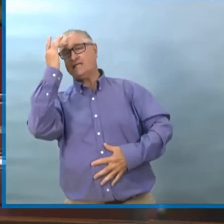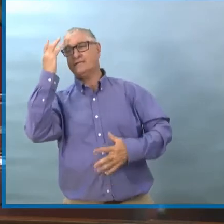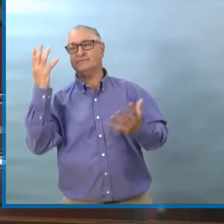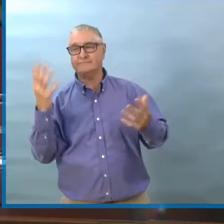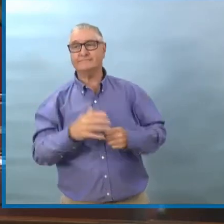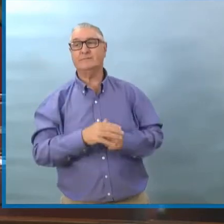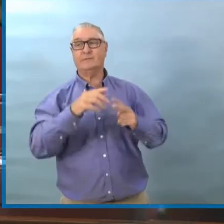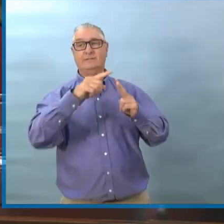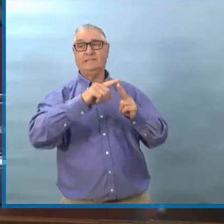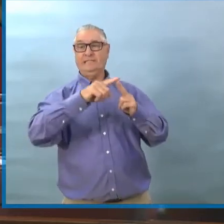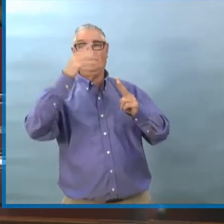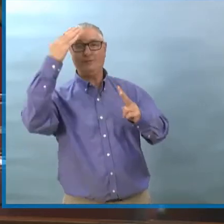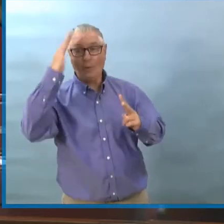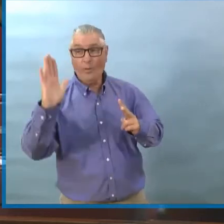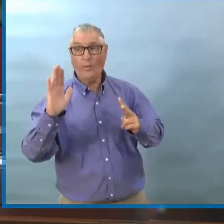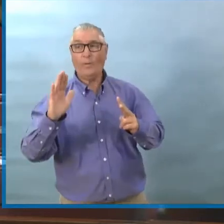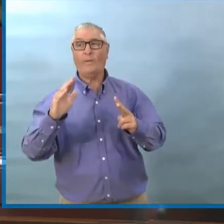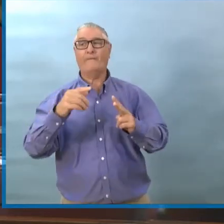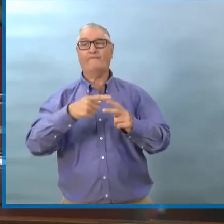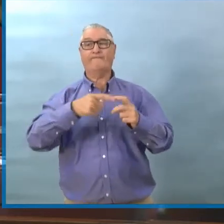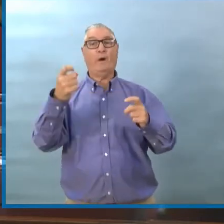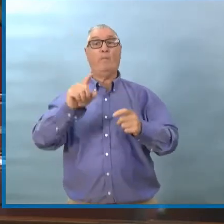ce n'était pas des contacts connus.